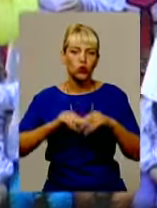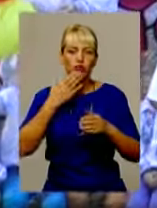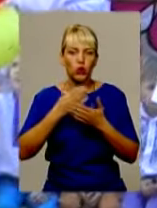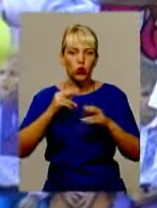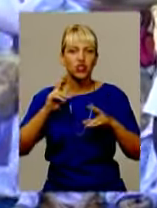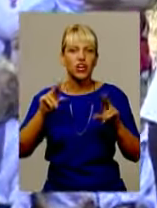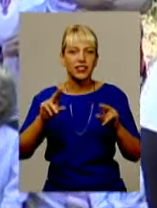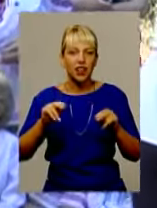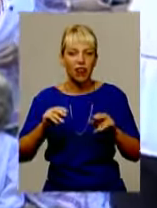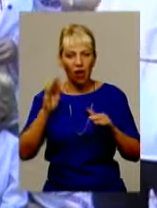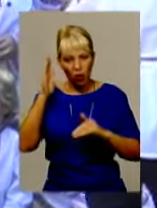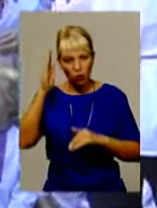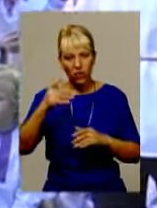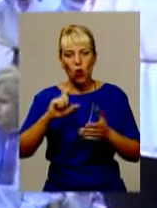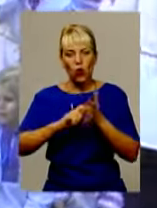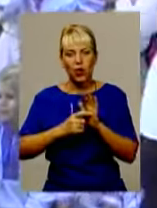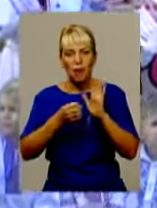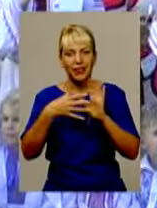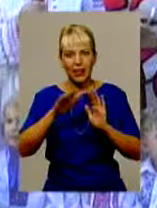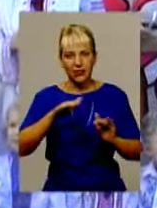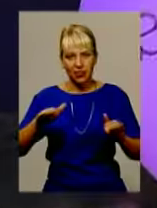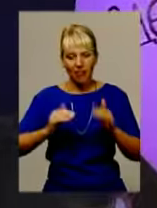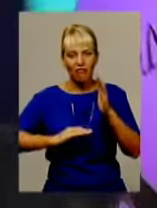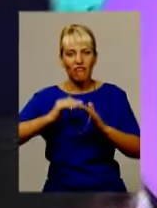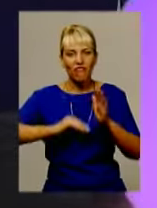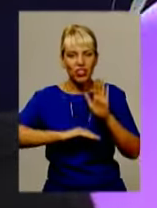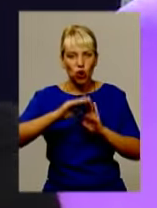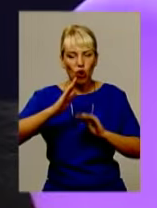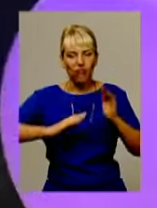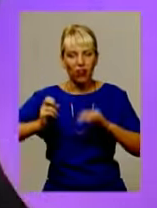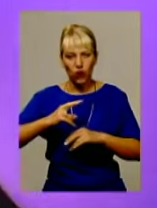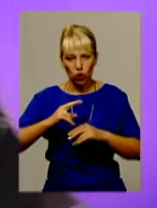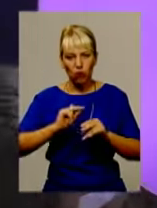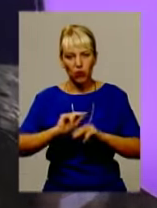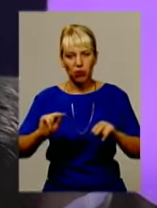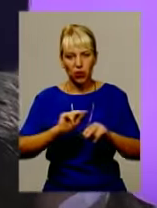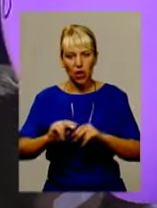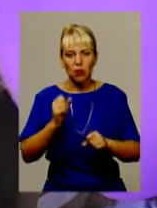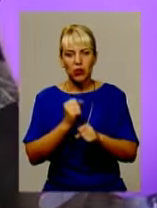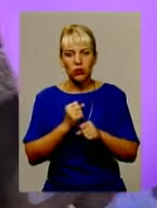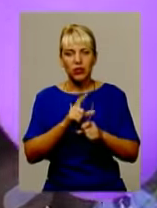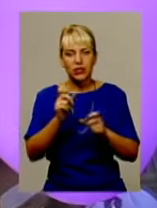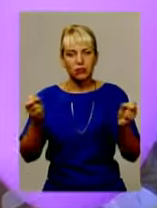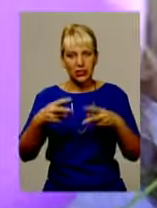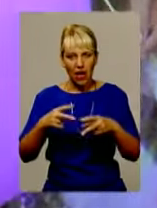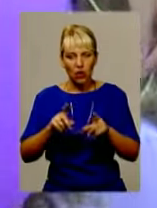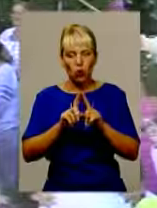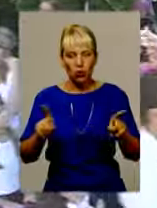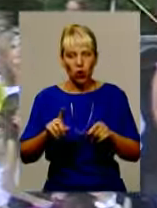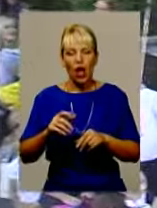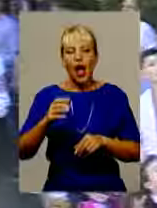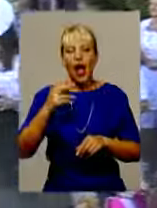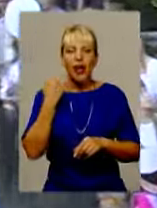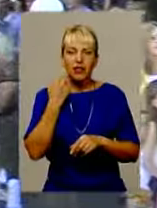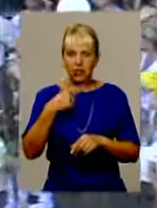класах по 15 дітей. Висококваліфіковані педагоги працюють за спеціальною методикою «School of Tomorrow». Вивчають англійську мову поглиблено. У